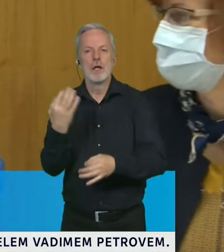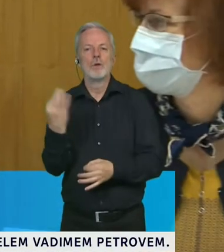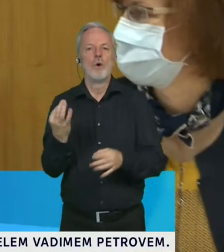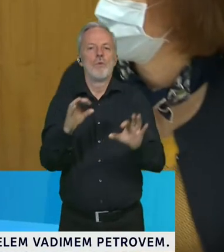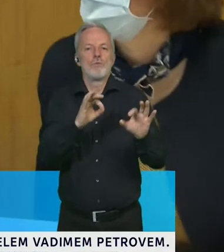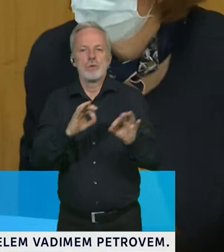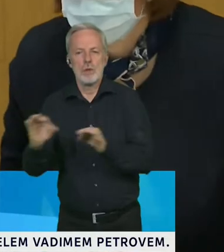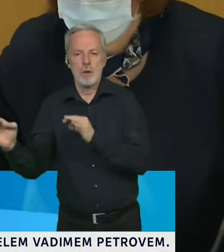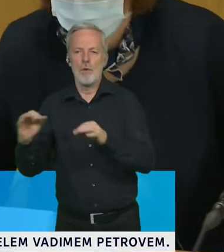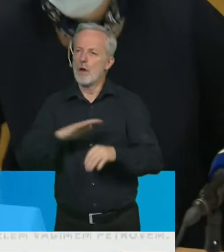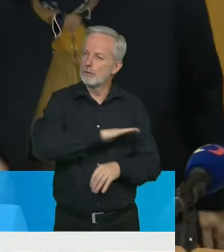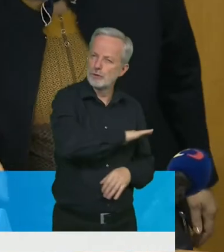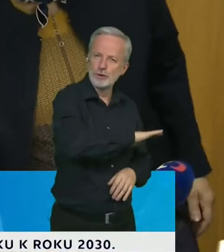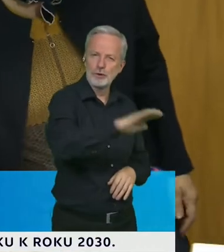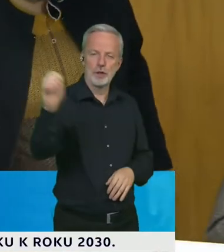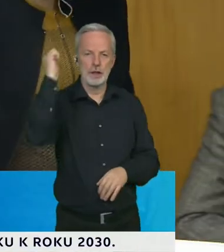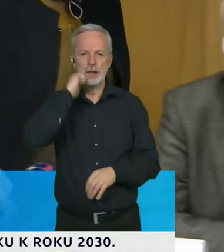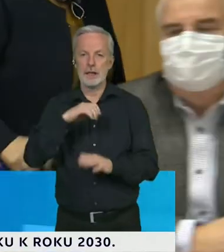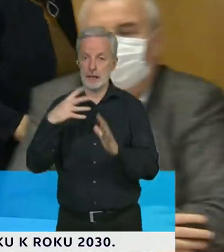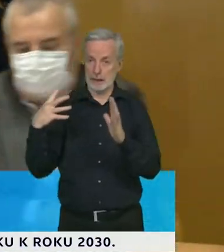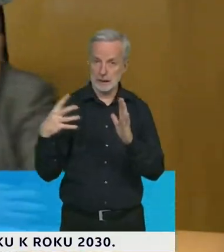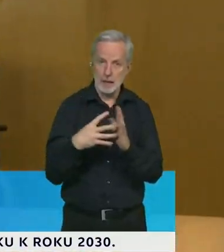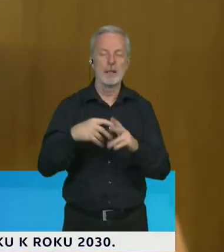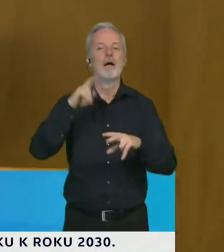hlavní hygieničku paní doktorku Rážovou.